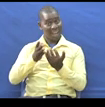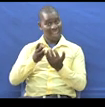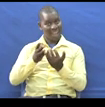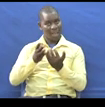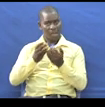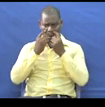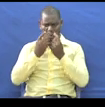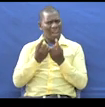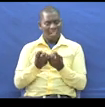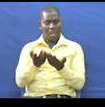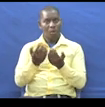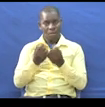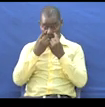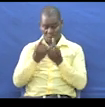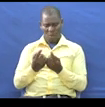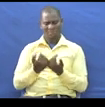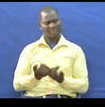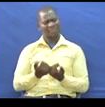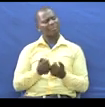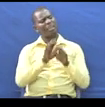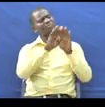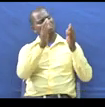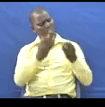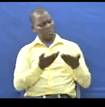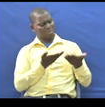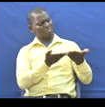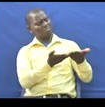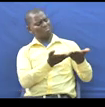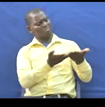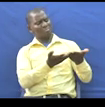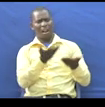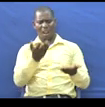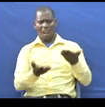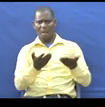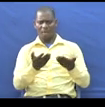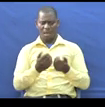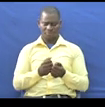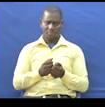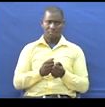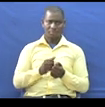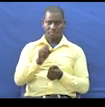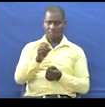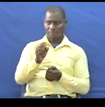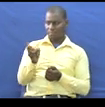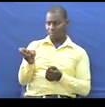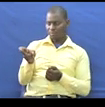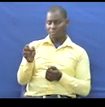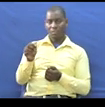Kuangalia Tu Unauna Mtindro Wa Hii Matini Ni Laba Shaili Chamthilia